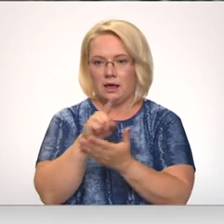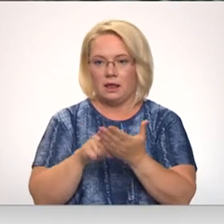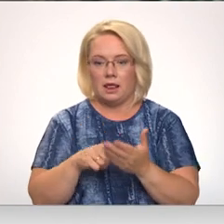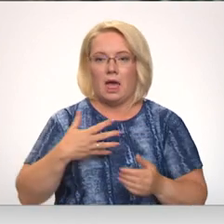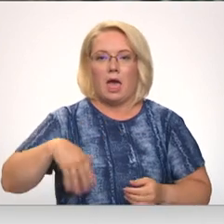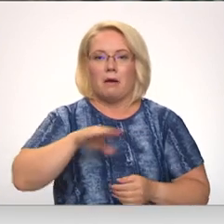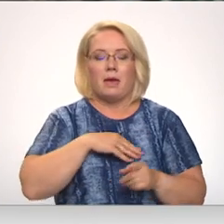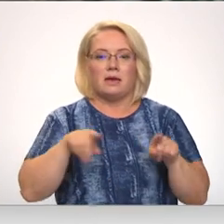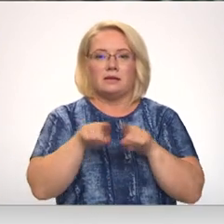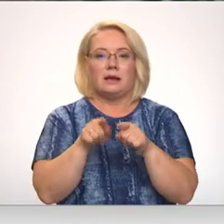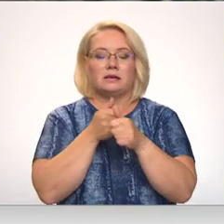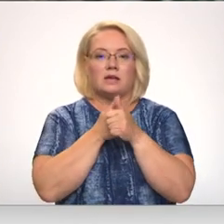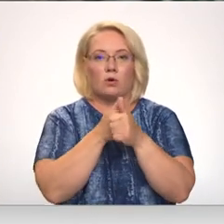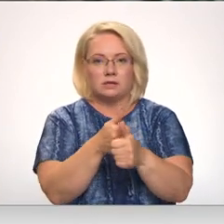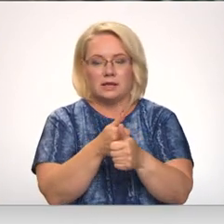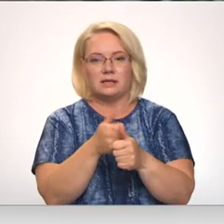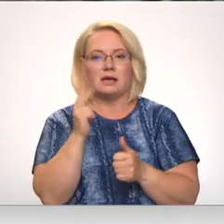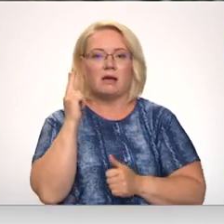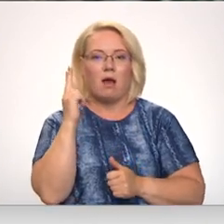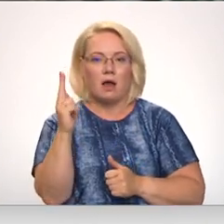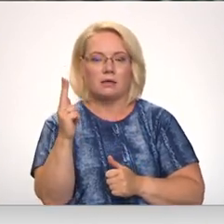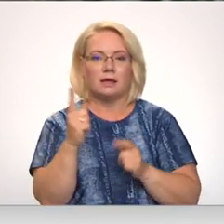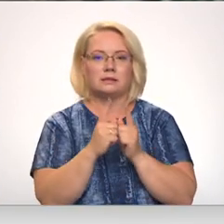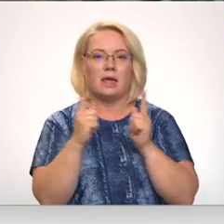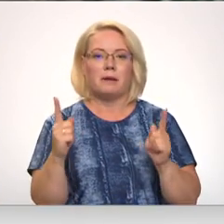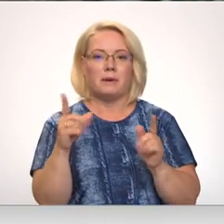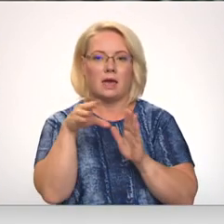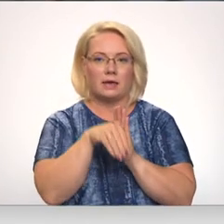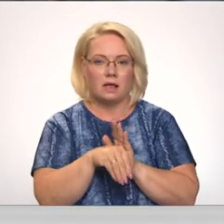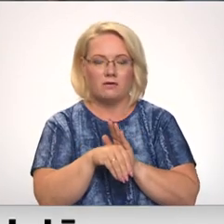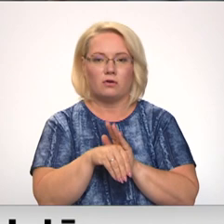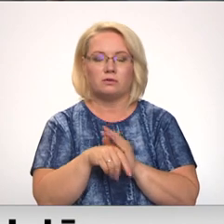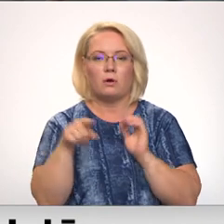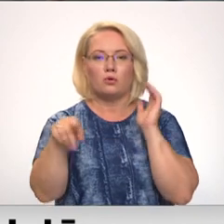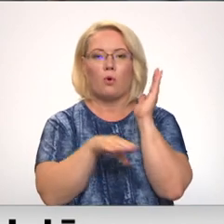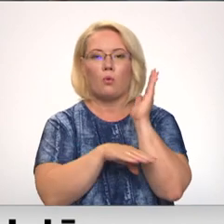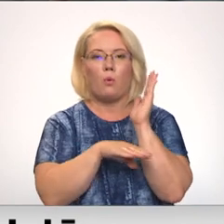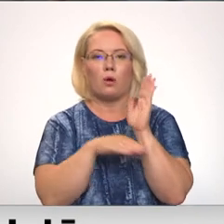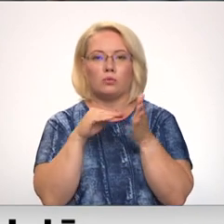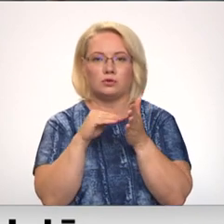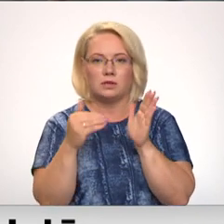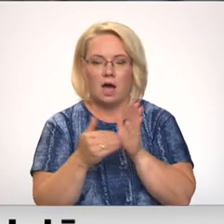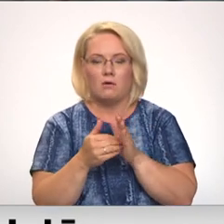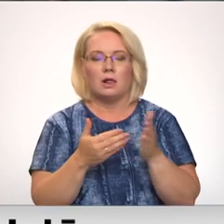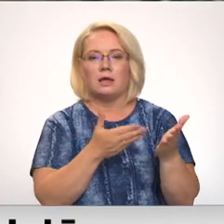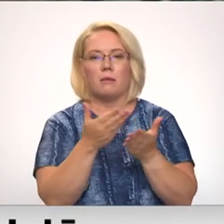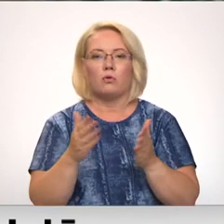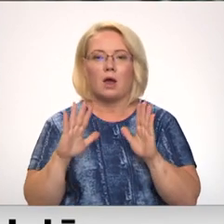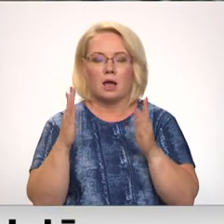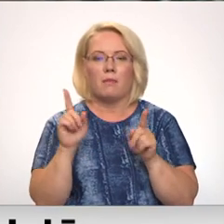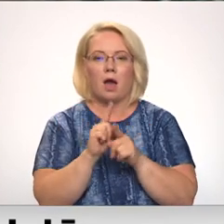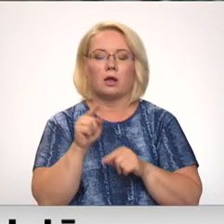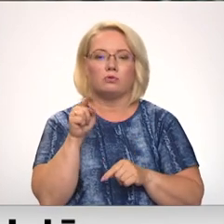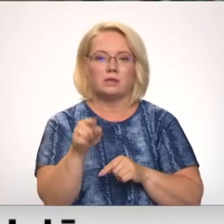noteikti arī sekosam līdz garanties termiņa ietveros par šo te koku stāvoklu. Jebkurā gadījumā arī uz šiem